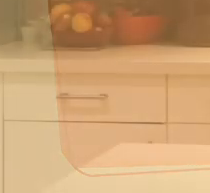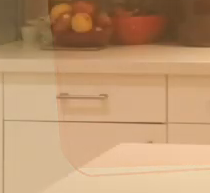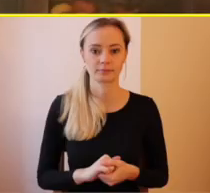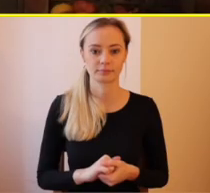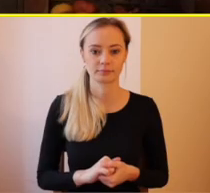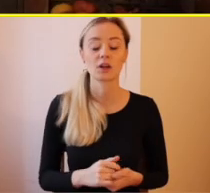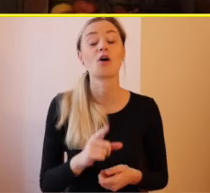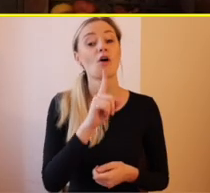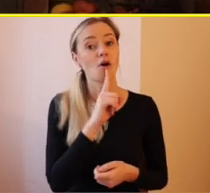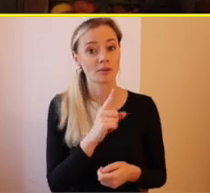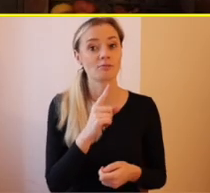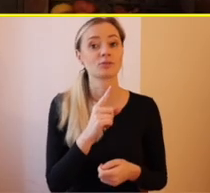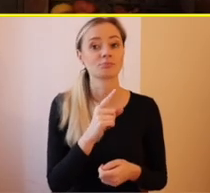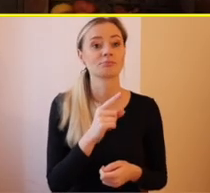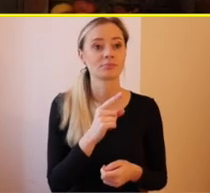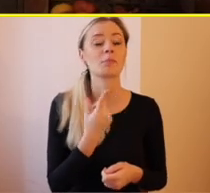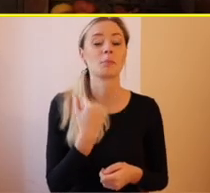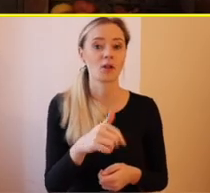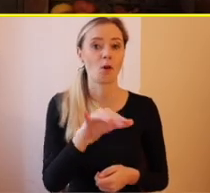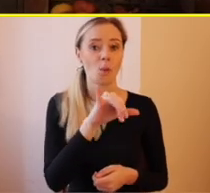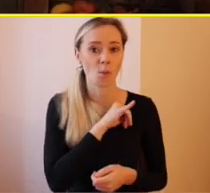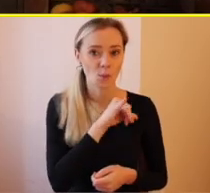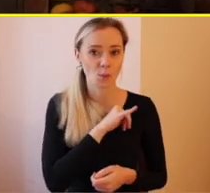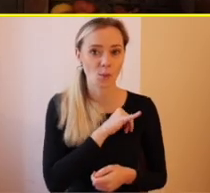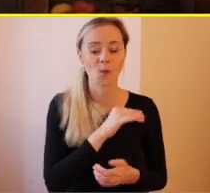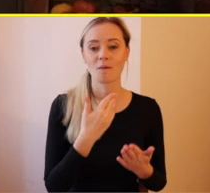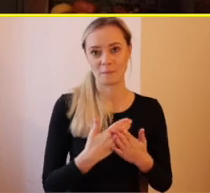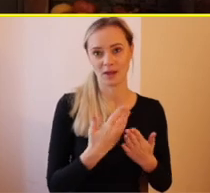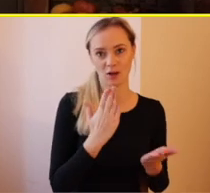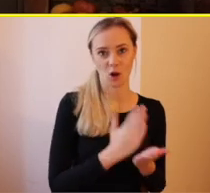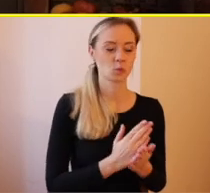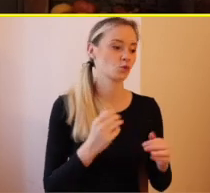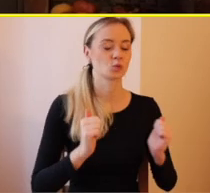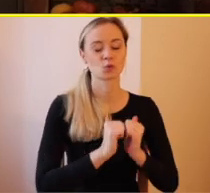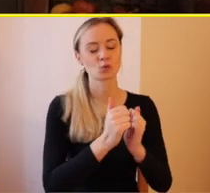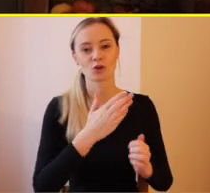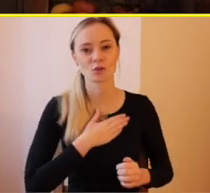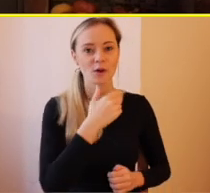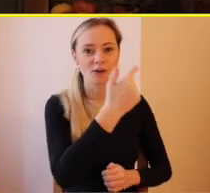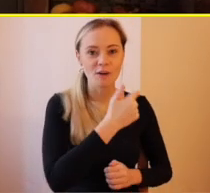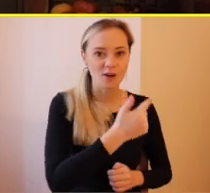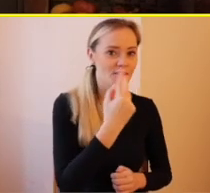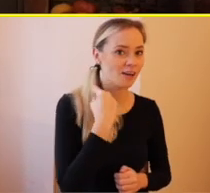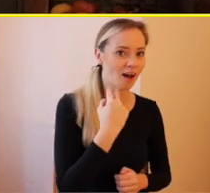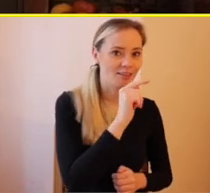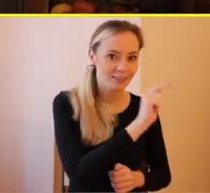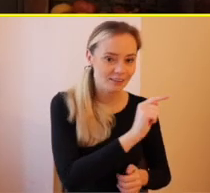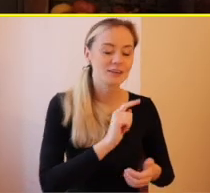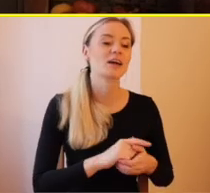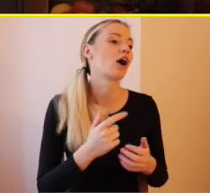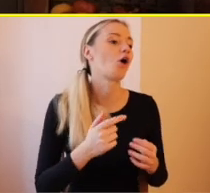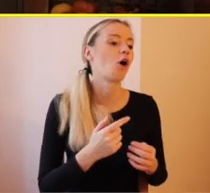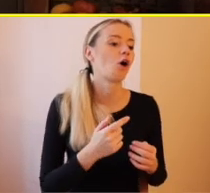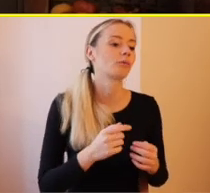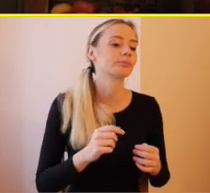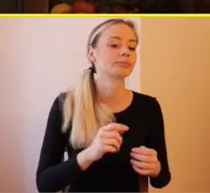Boli veľmi zaujímavé. Tým, že už som bola dva roky v Anglicku, nebolo to pre mňa až také